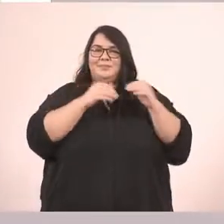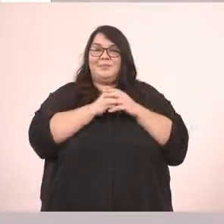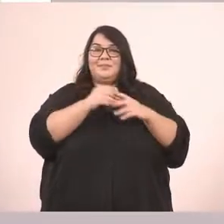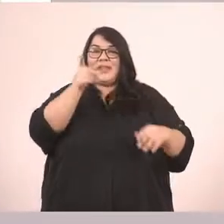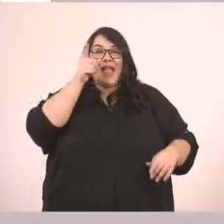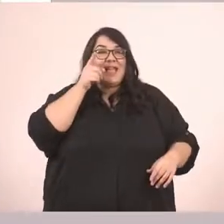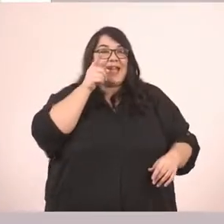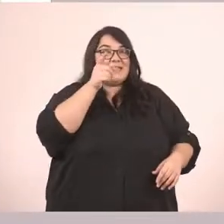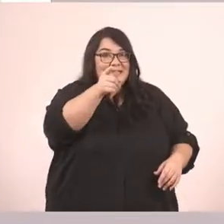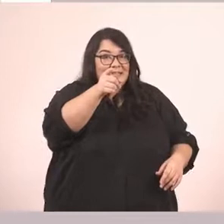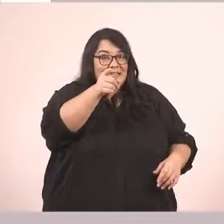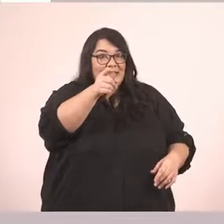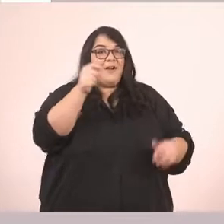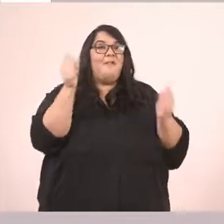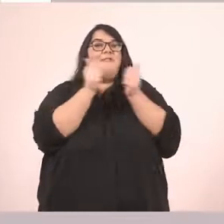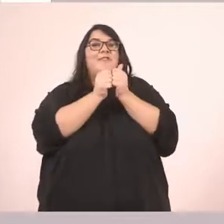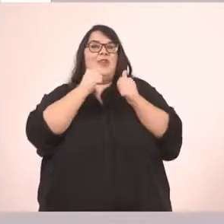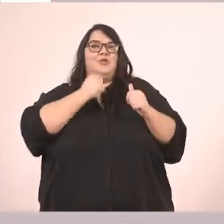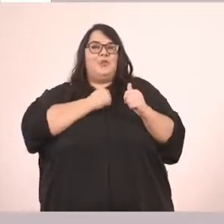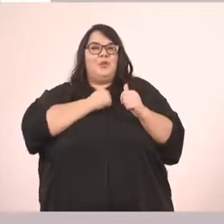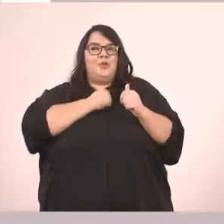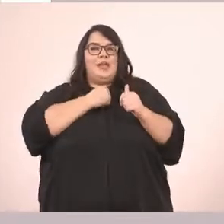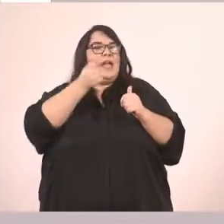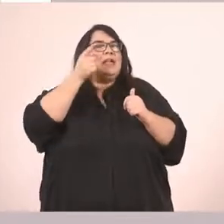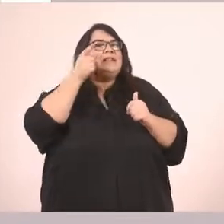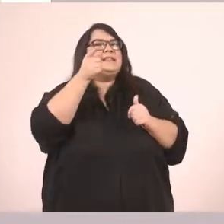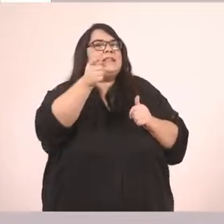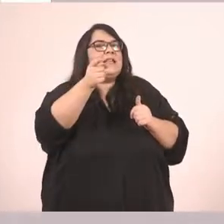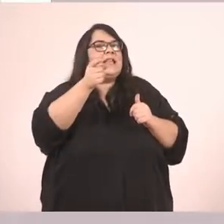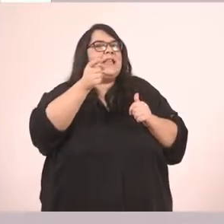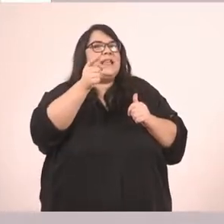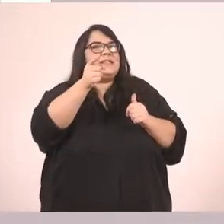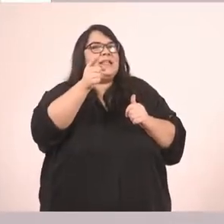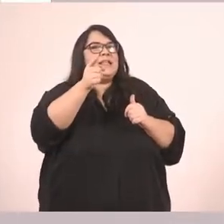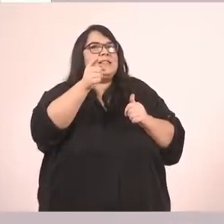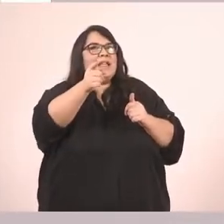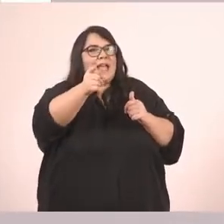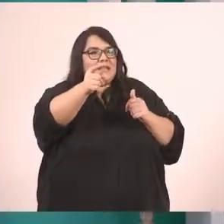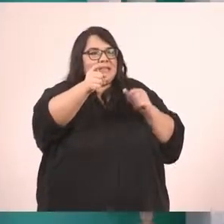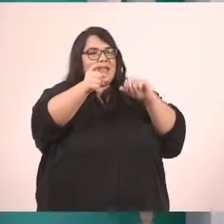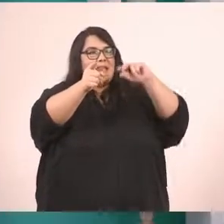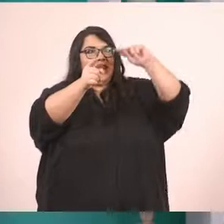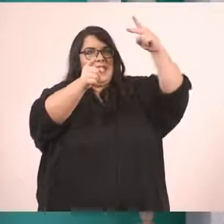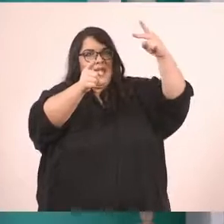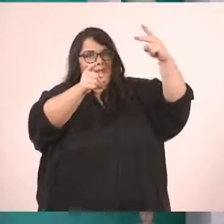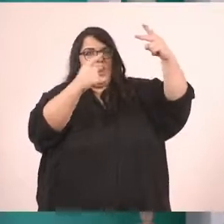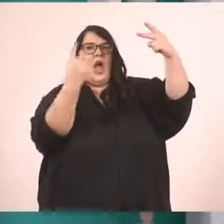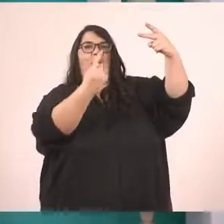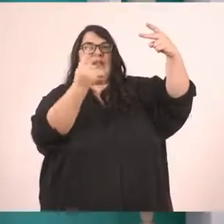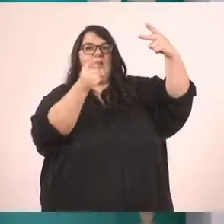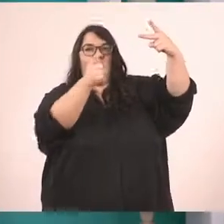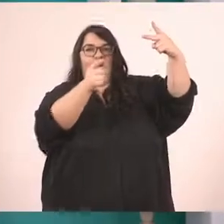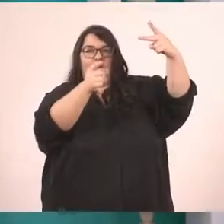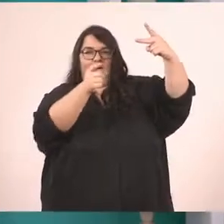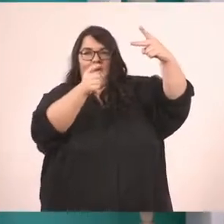Εσύ, φίλος μου. Εσύ. Τι είναι το εσύ. Είναι δεύτερο πρόσωπο ενικού